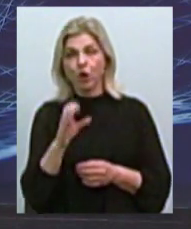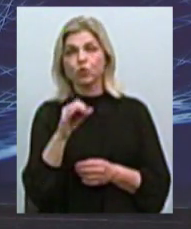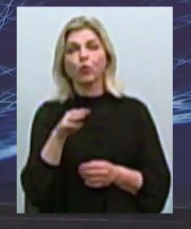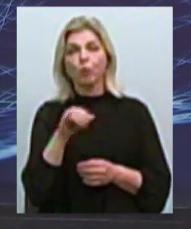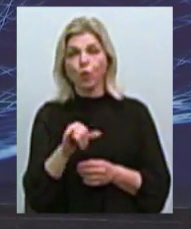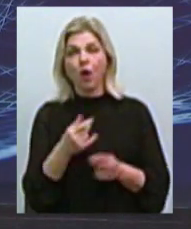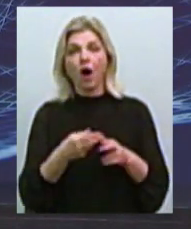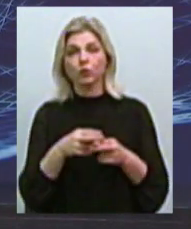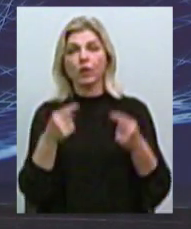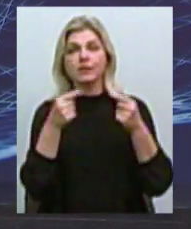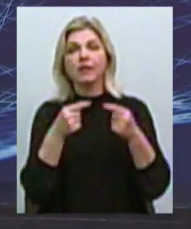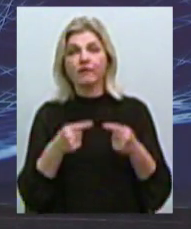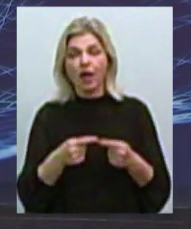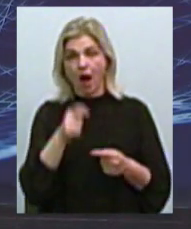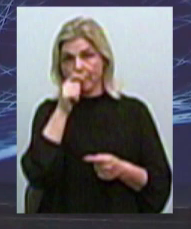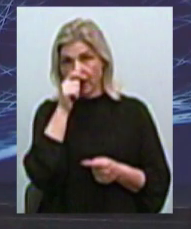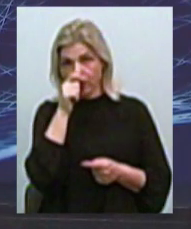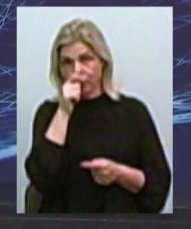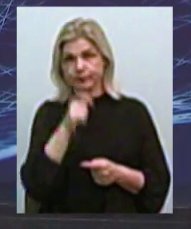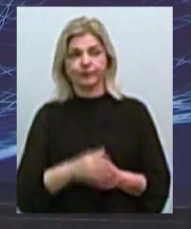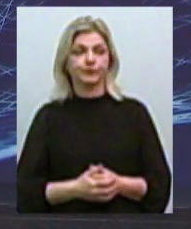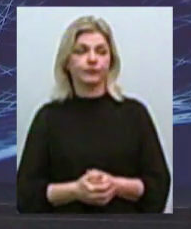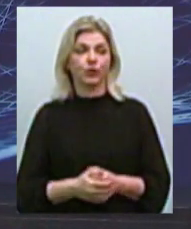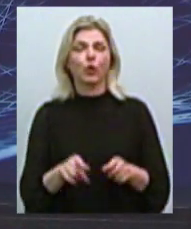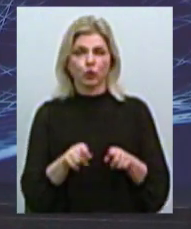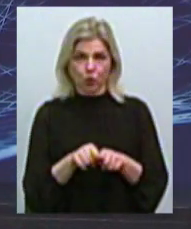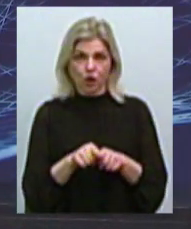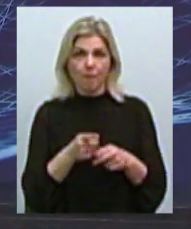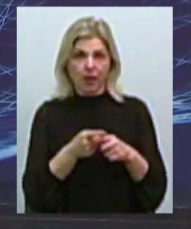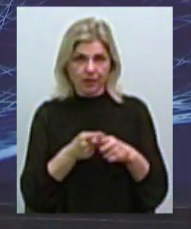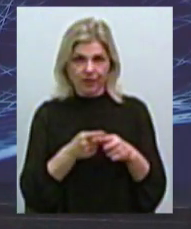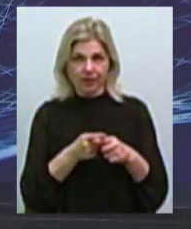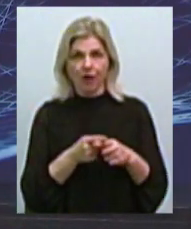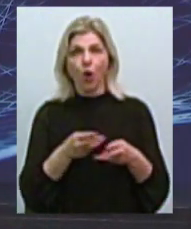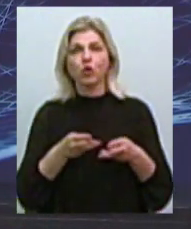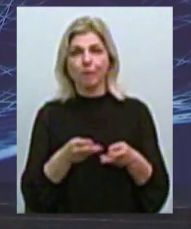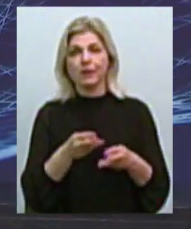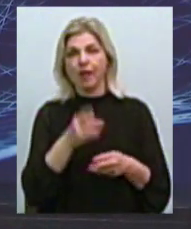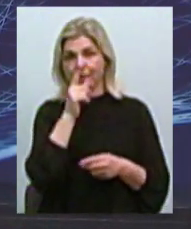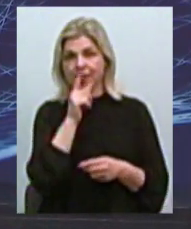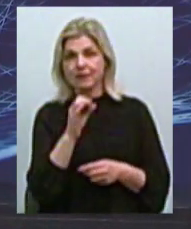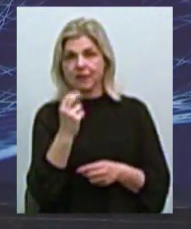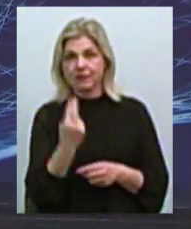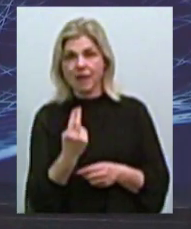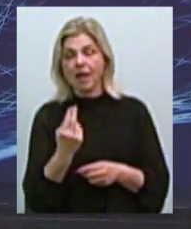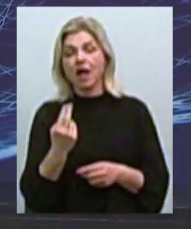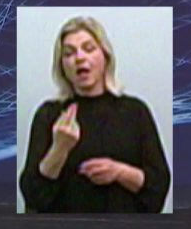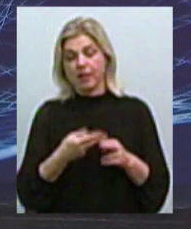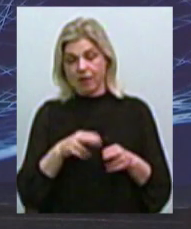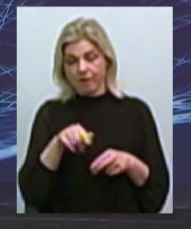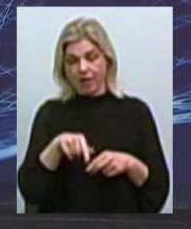яка соответствують апрелю, теж половинному отопительному місяцю текущего року.